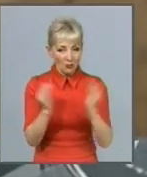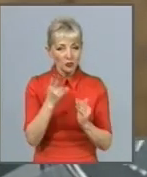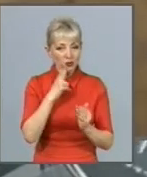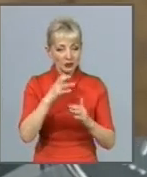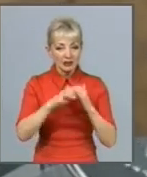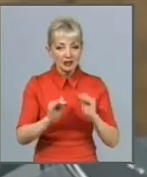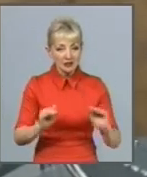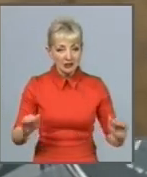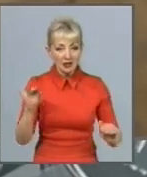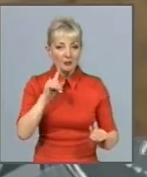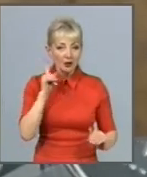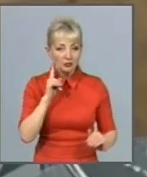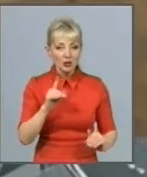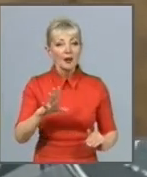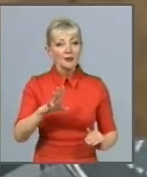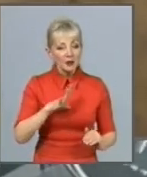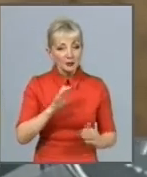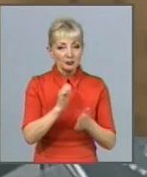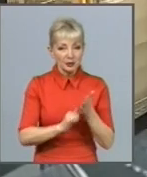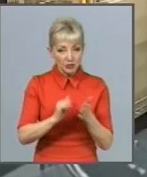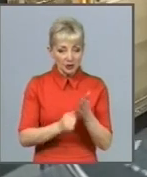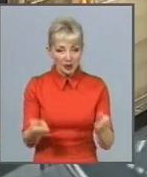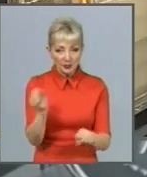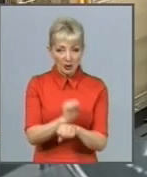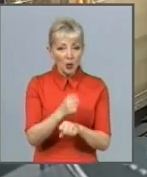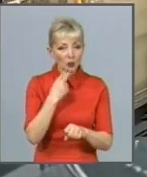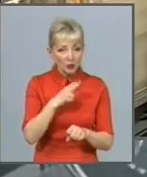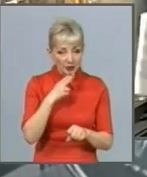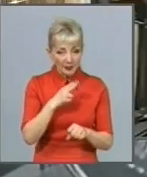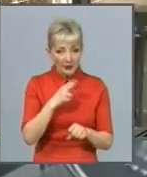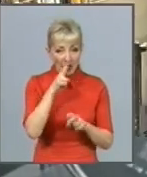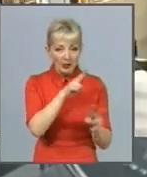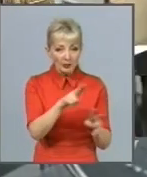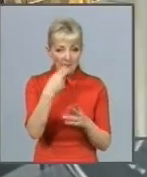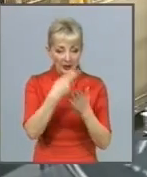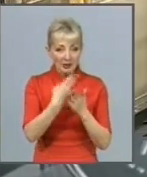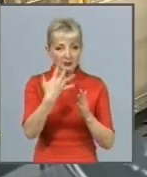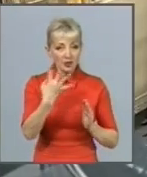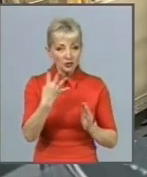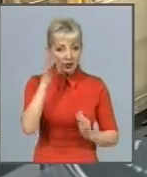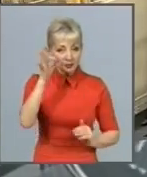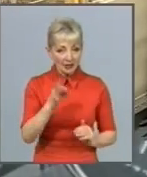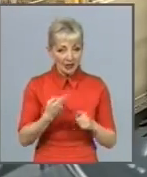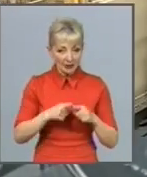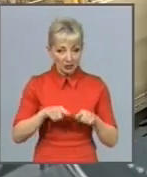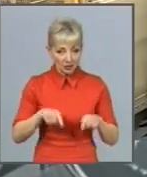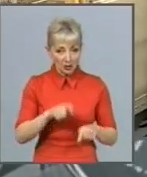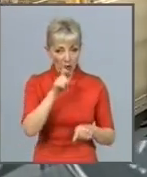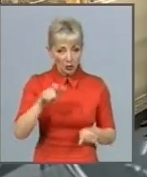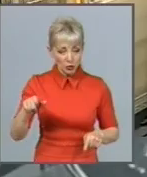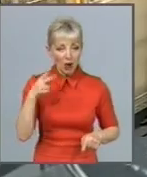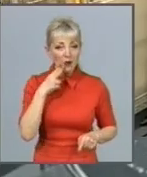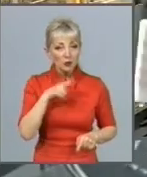буде фактором припинення куріння. Дослідження показують, що 54% нинішніх курців вже замислюється про припинення